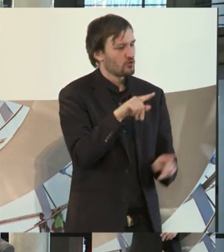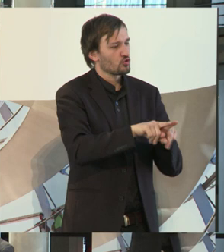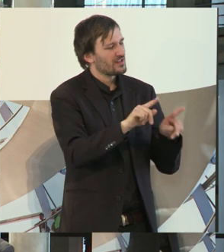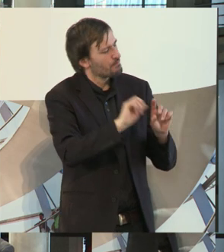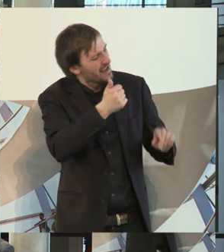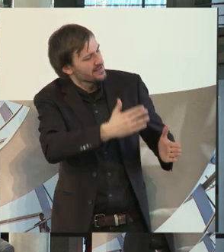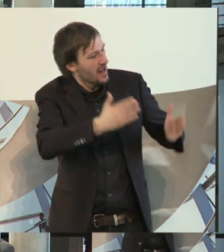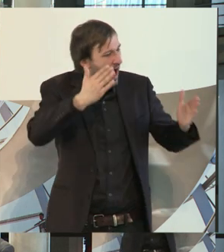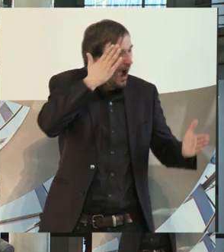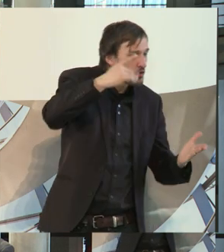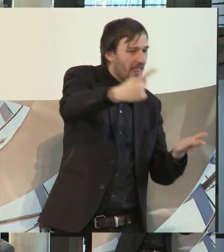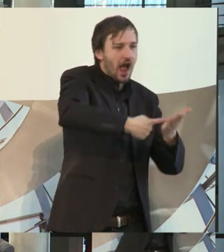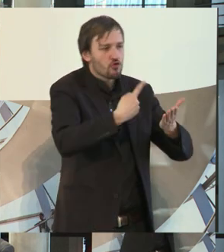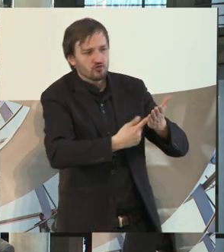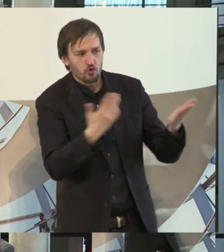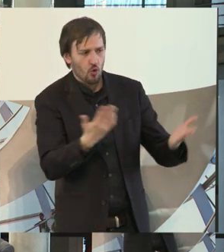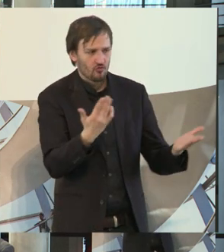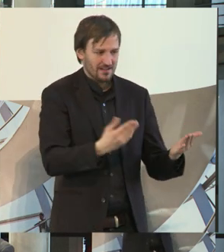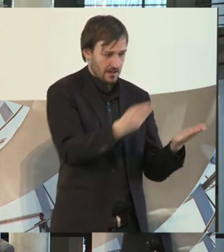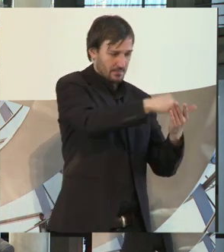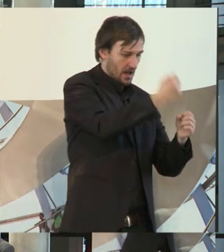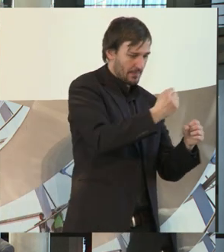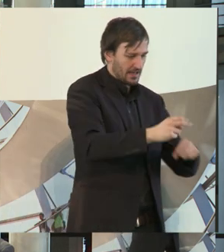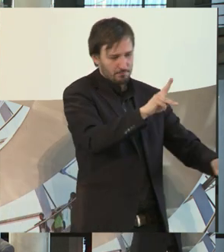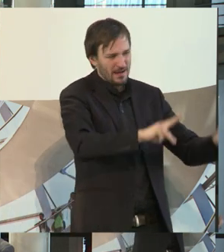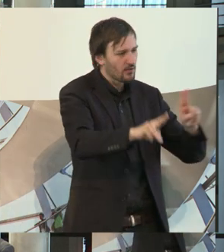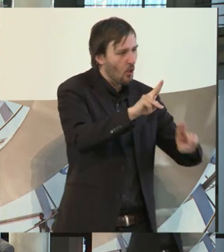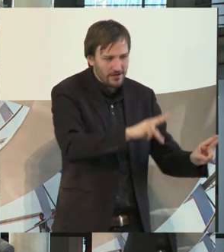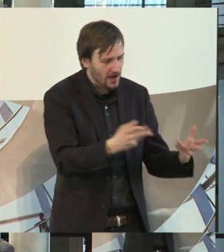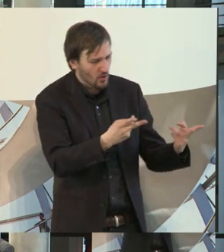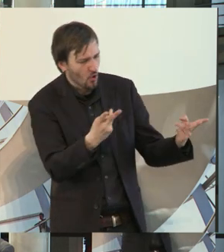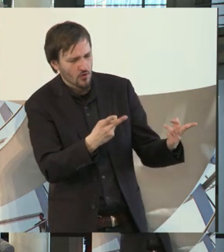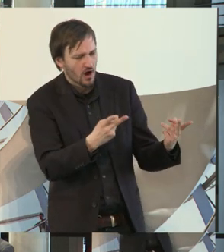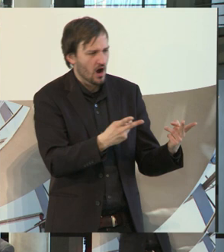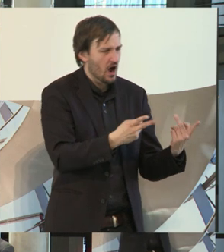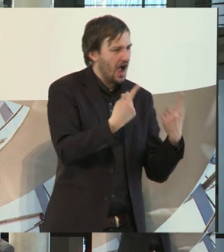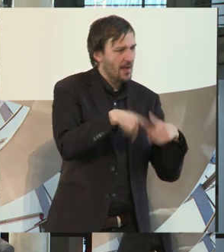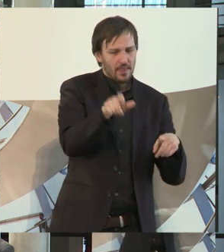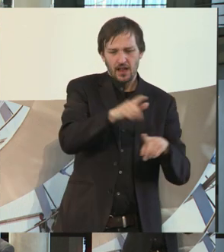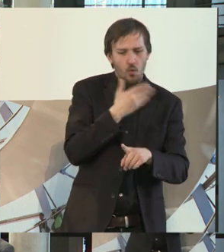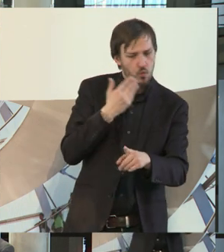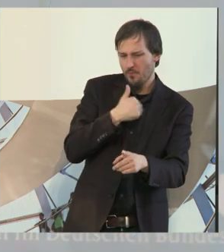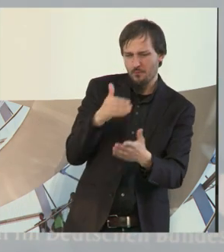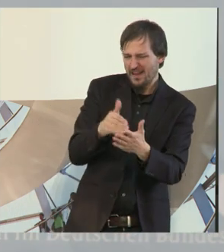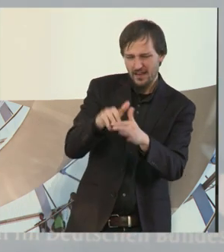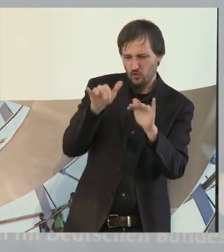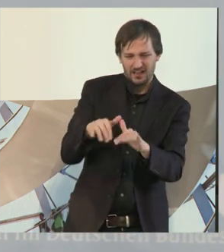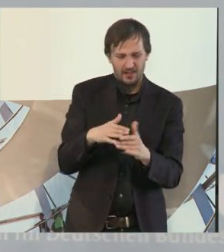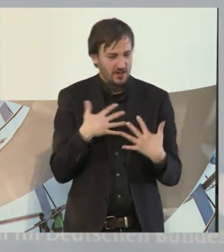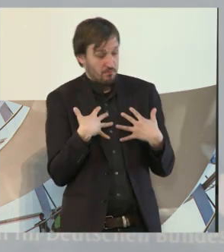Herausforderung, also die Mitarbeiter zu betreuen oder die Vorbehalte auf der anderen Seite abzubauen?